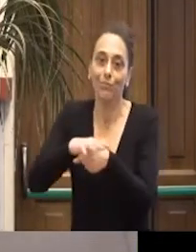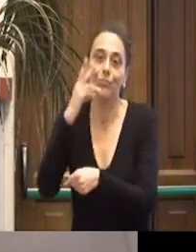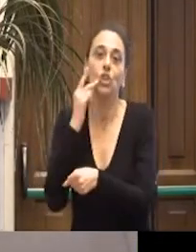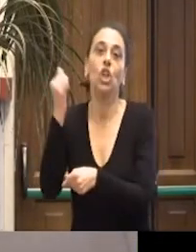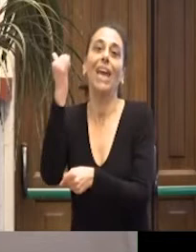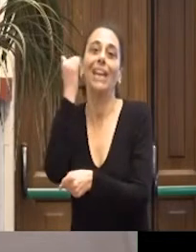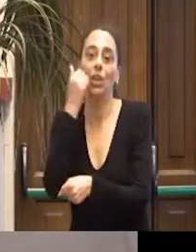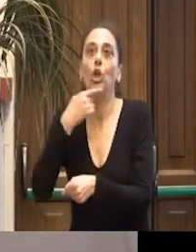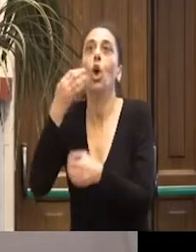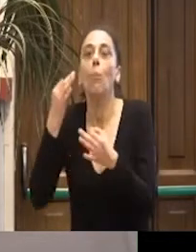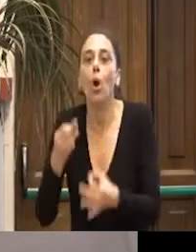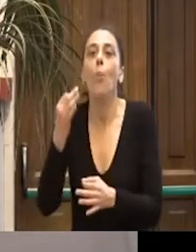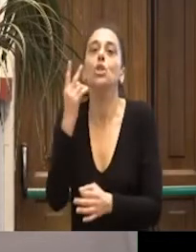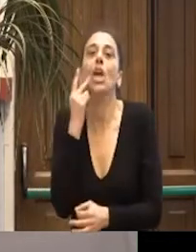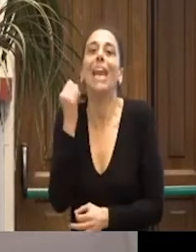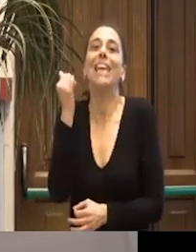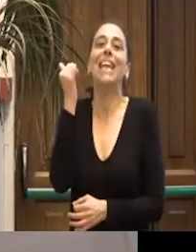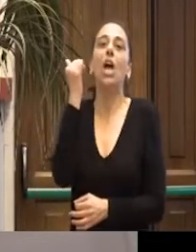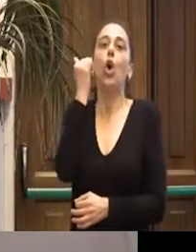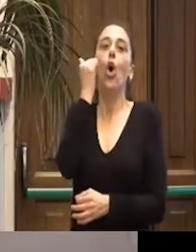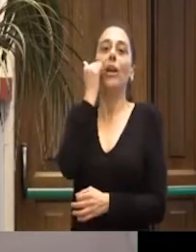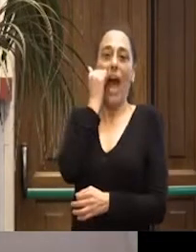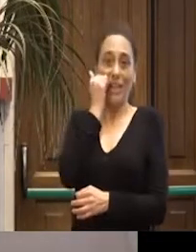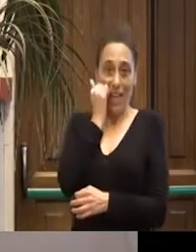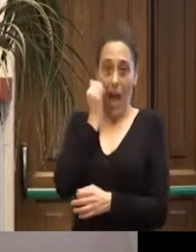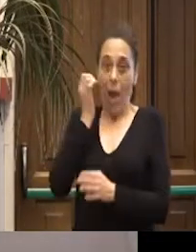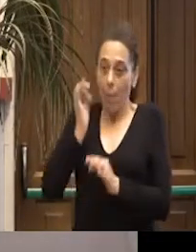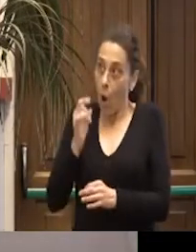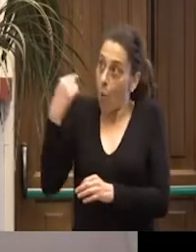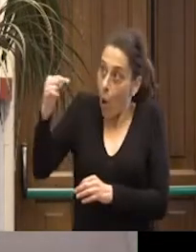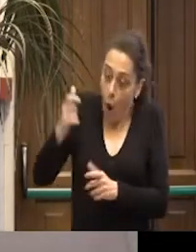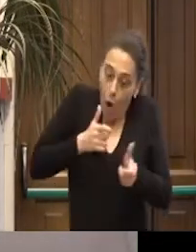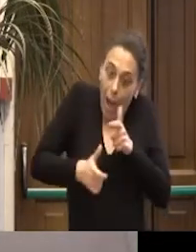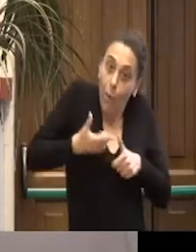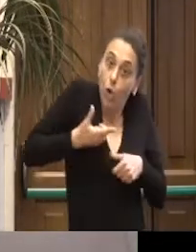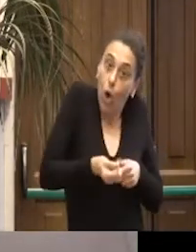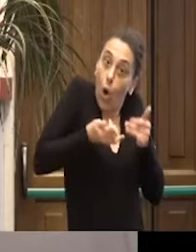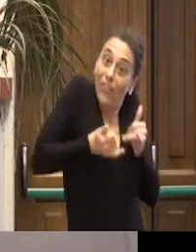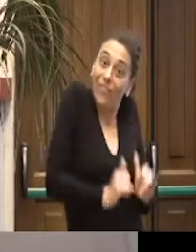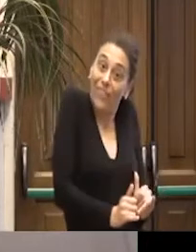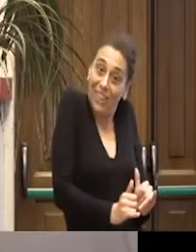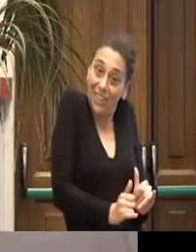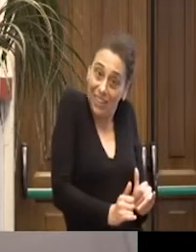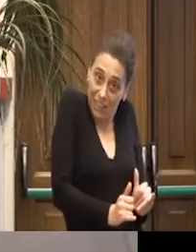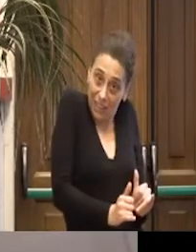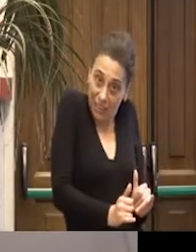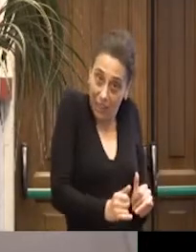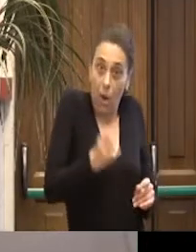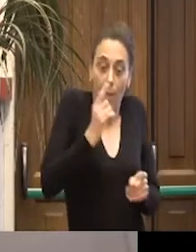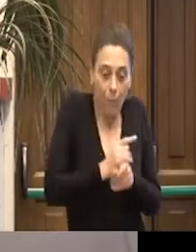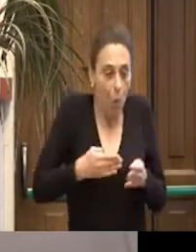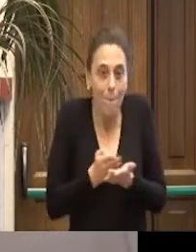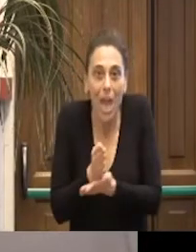e io aggiungerei proprio la genitorialità del rapporto con i figli, con anche i percorsi di